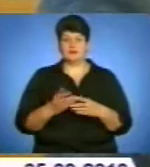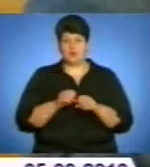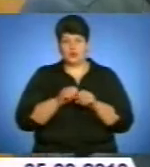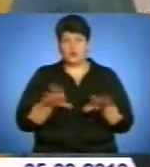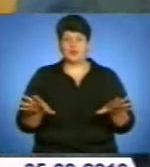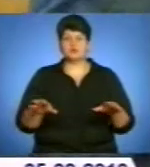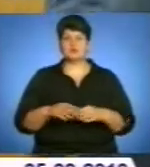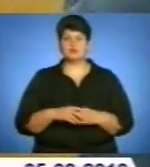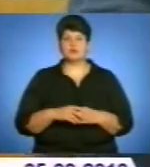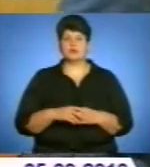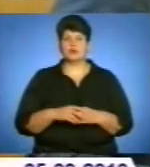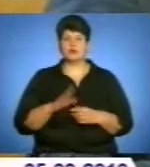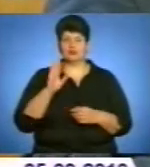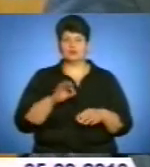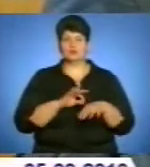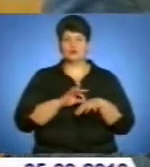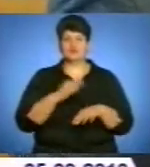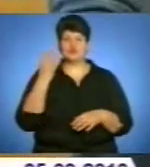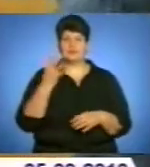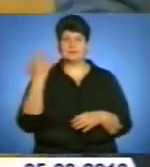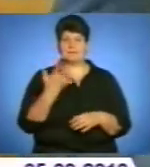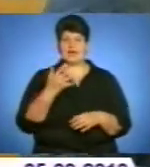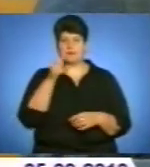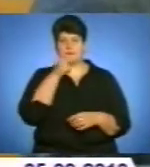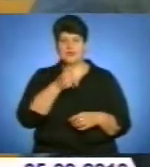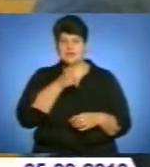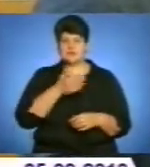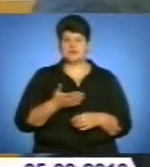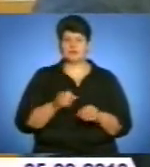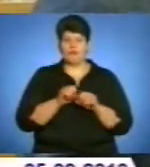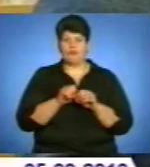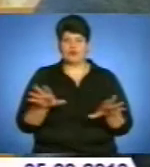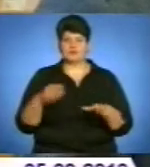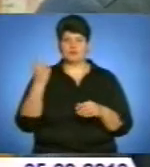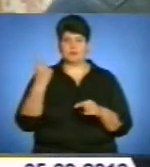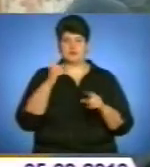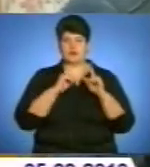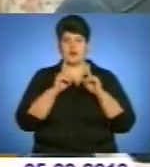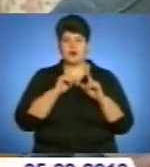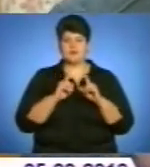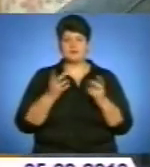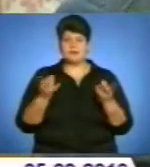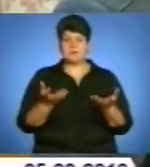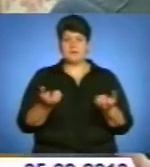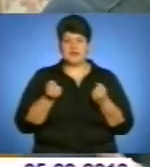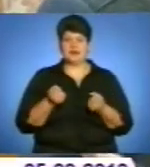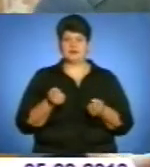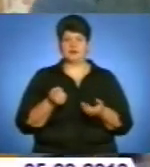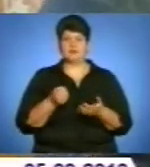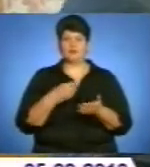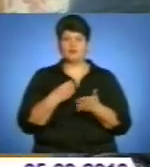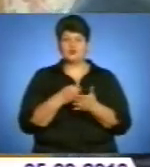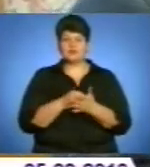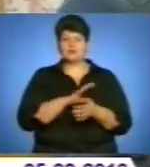Але розпуск буде тривати 4 місяці, 5. Тому що там є процедура по розпуску обласної ради. Нам треба прийняти біжет, щоб не було цього бардаку.